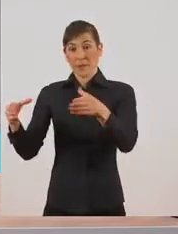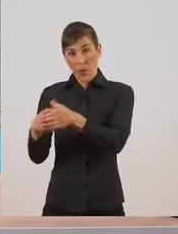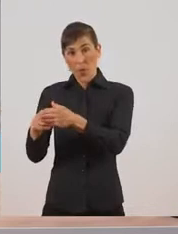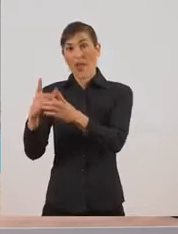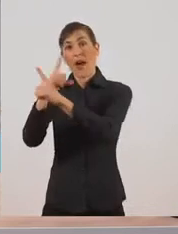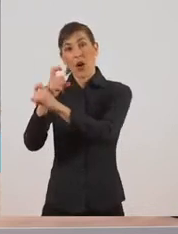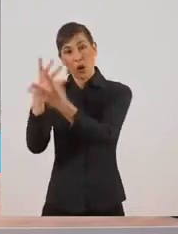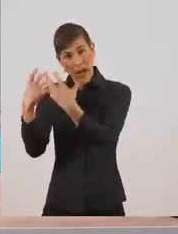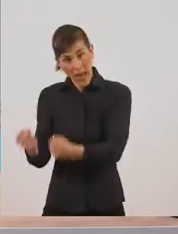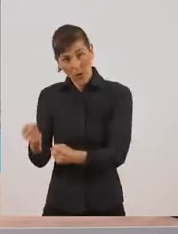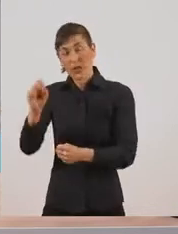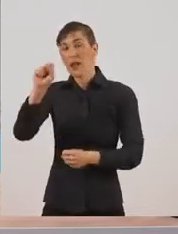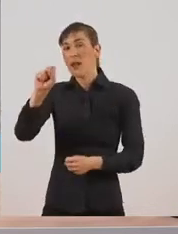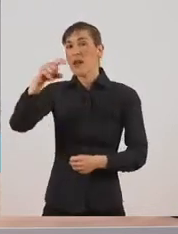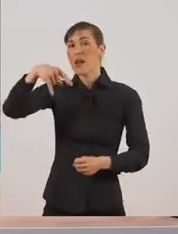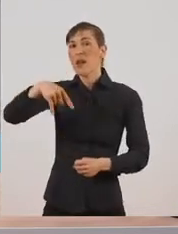στήλη.